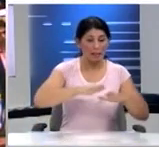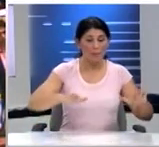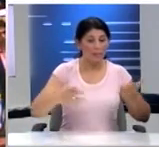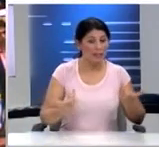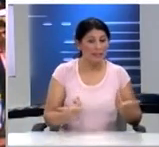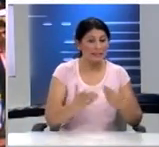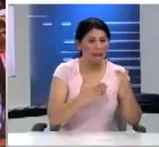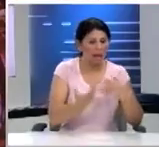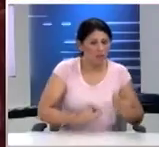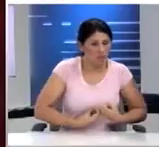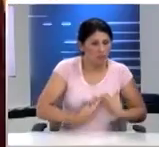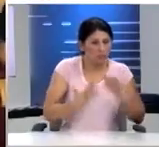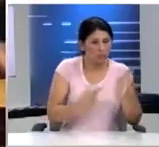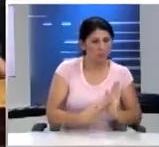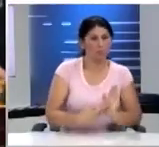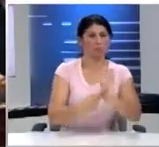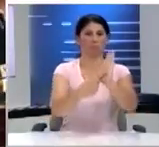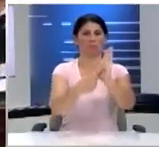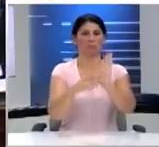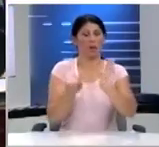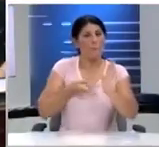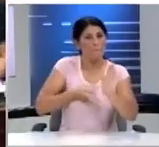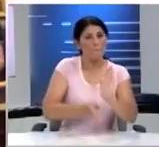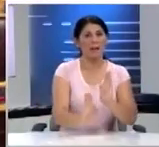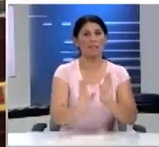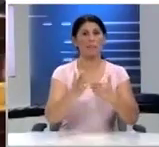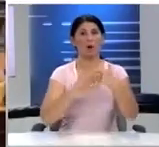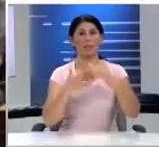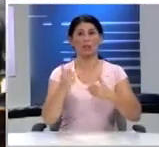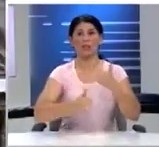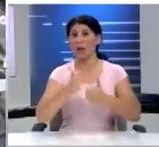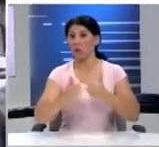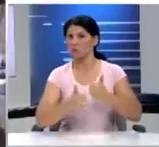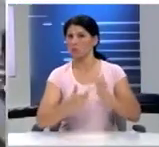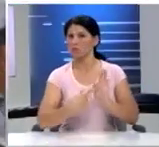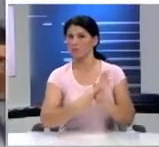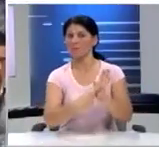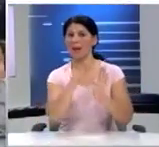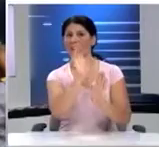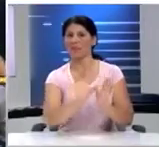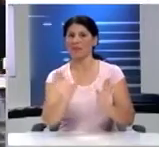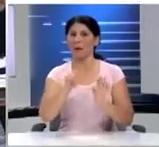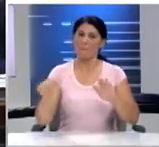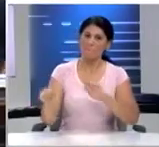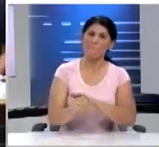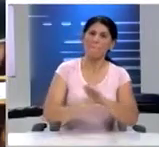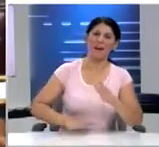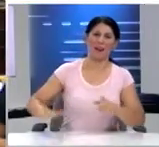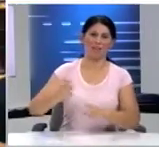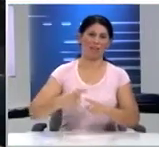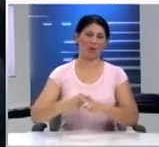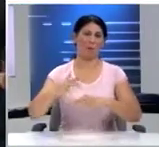οι οποίες θα μπορέσουν να αναδειχθούν και μέσα από καλλιτεχνικούς διαγωνισμούς οπότε και προτείνουμε την επαναφορά τους σε πανελλαδικό